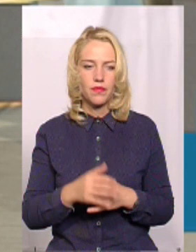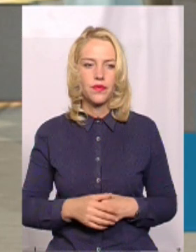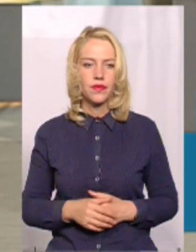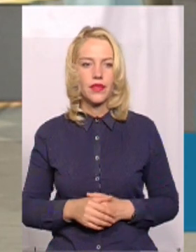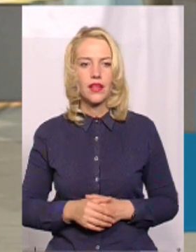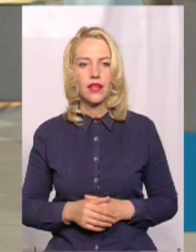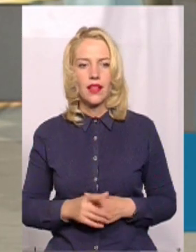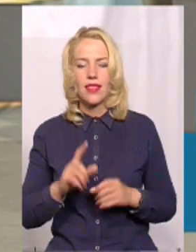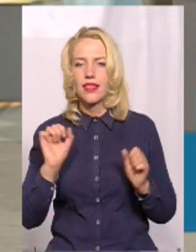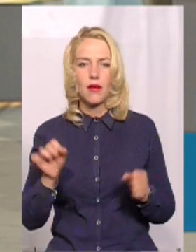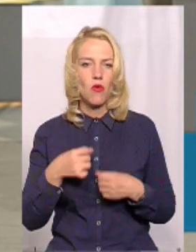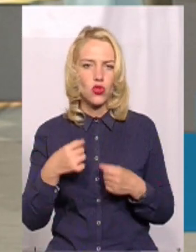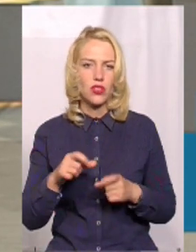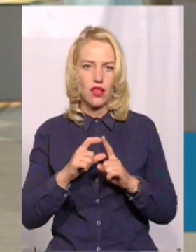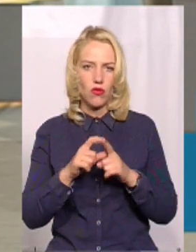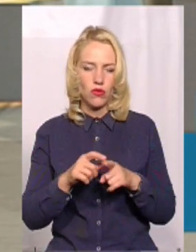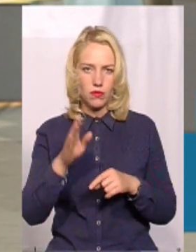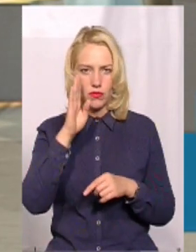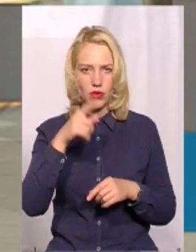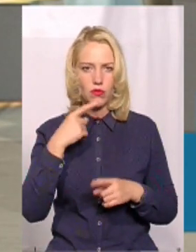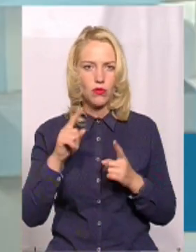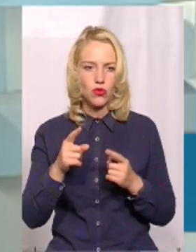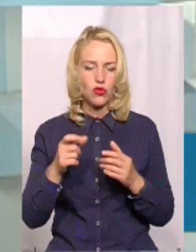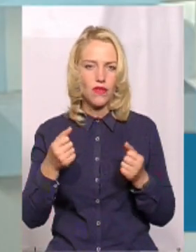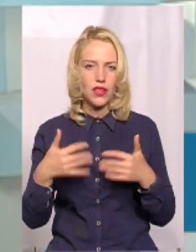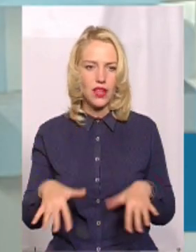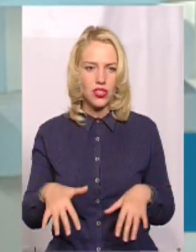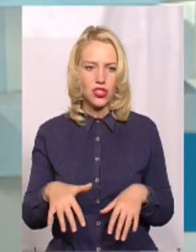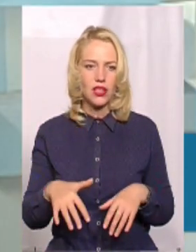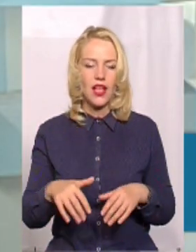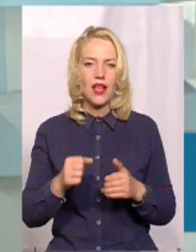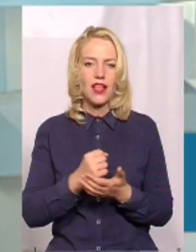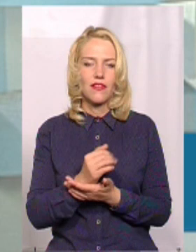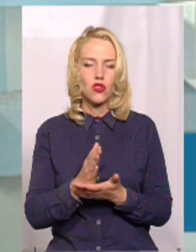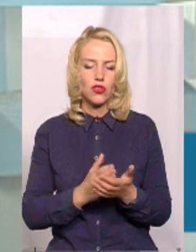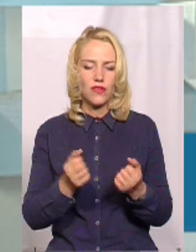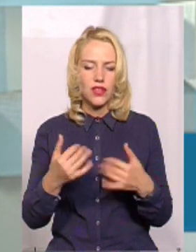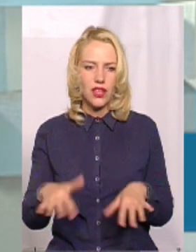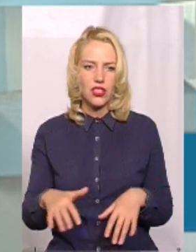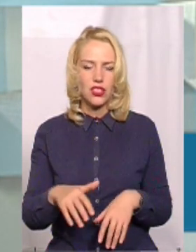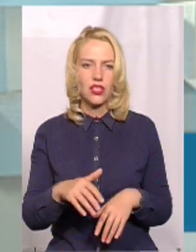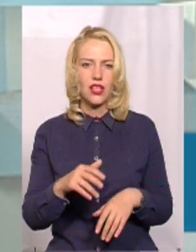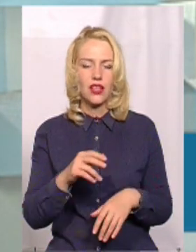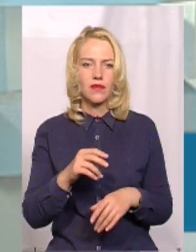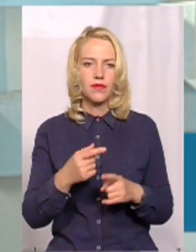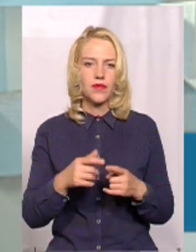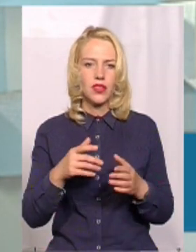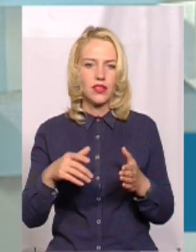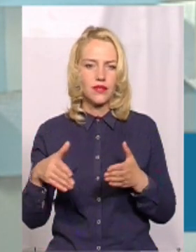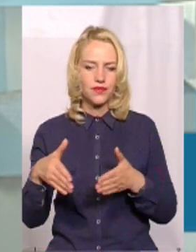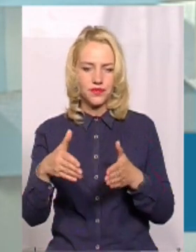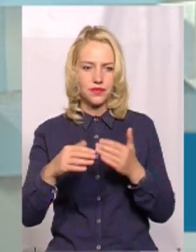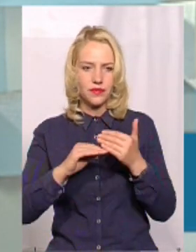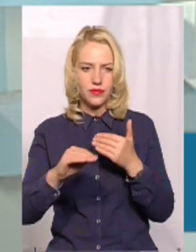повністю забезпечення? Неможливо. Неможливо через те, що втрачена інфраструктура, втрачені кар'єри, втрачені, значить,